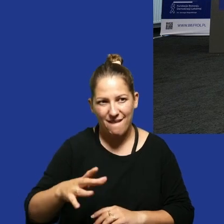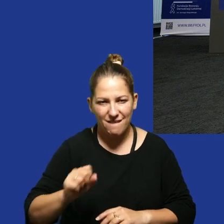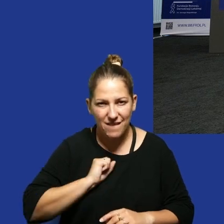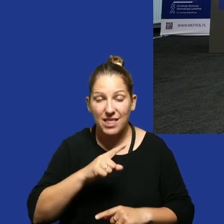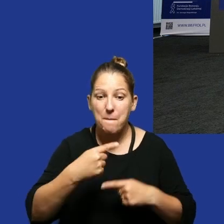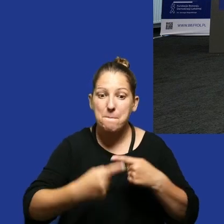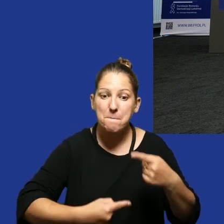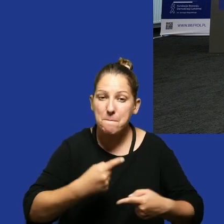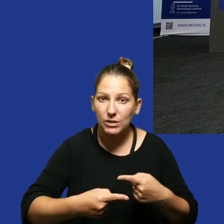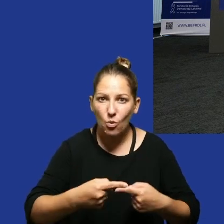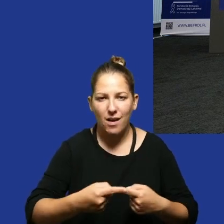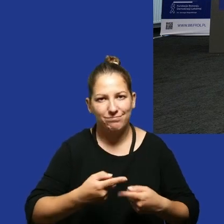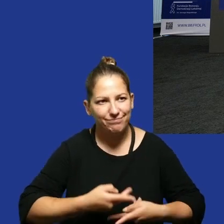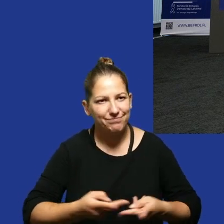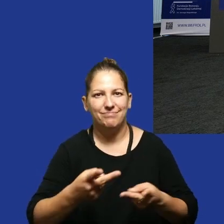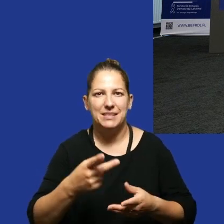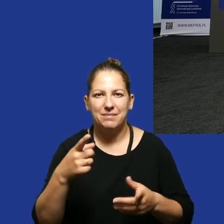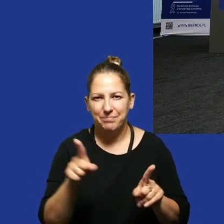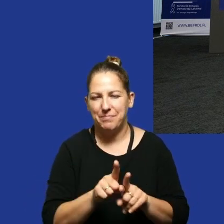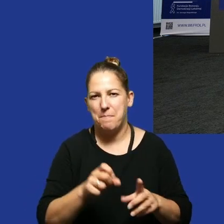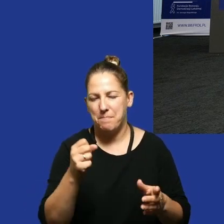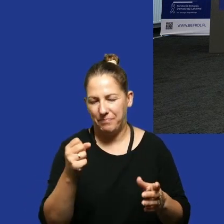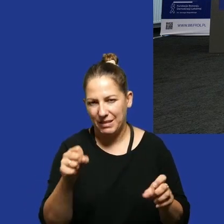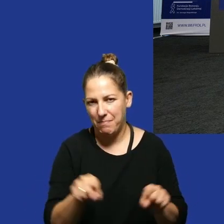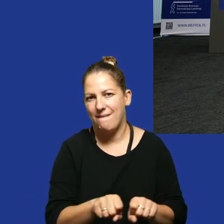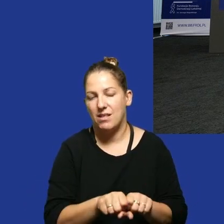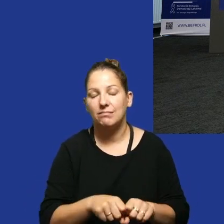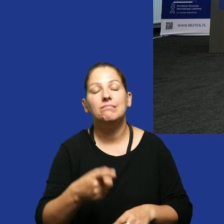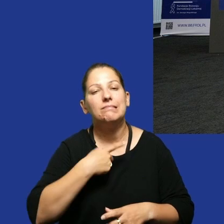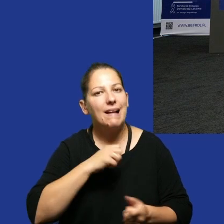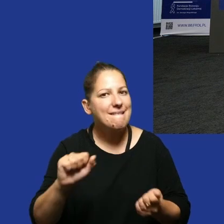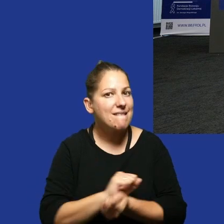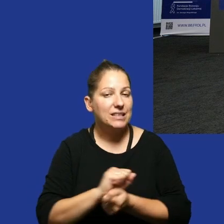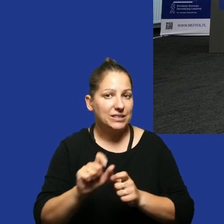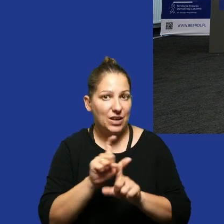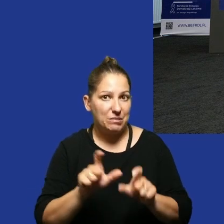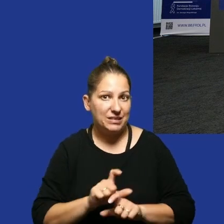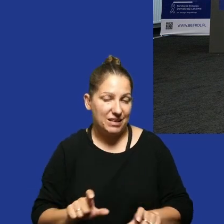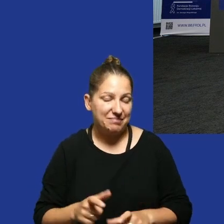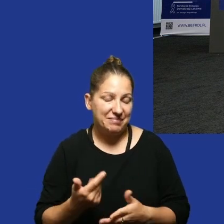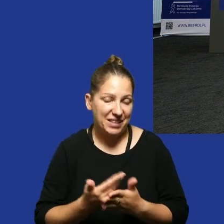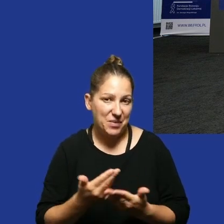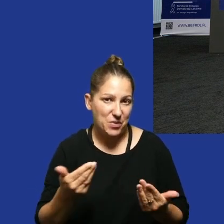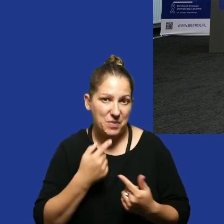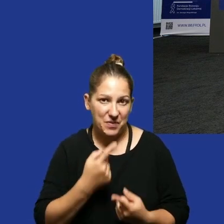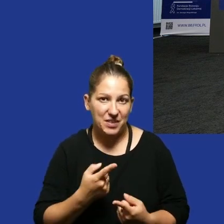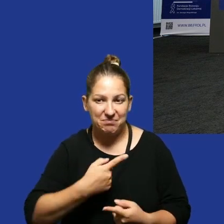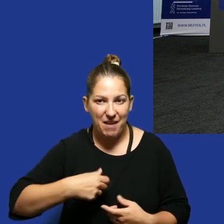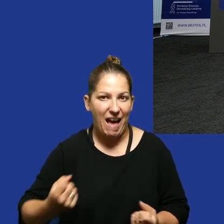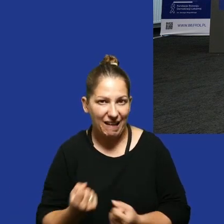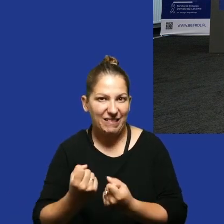były rozstrzygane zgodnie z zasadami i prawa, i sprawiedliwości. No i walczymy cały czas, więc taki watchdog chyba można powiedzieć, że